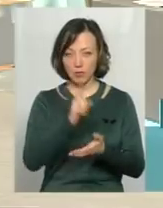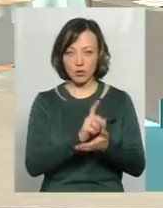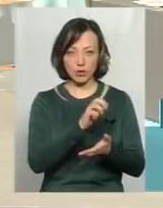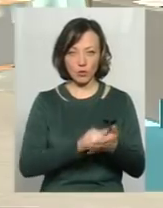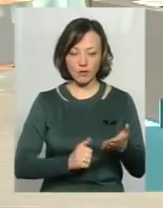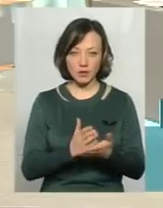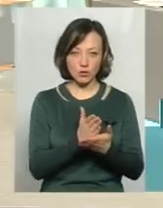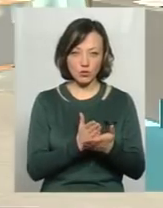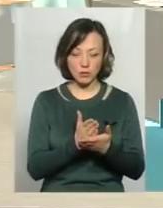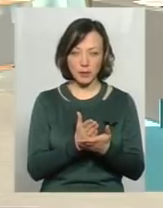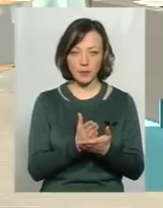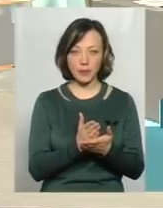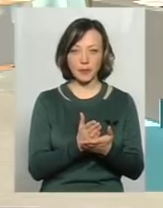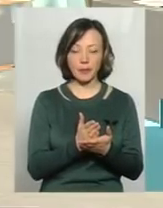служби,